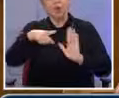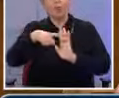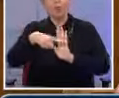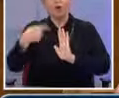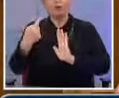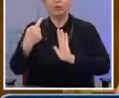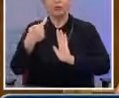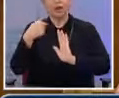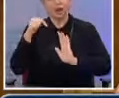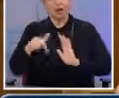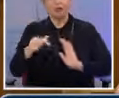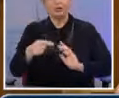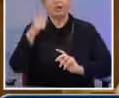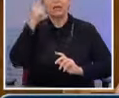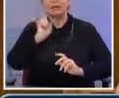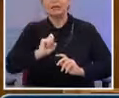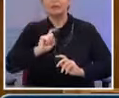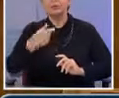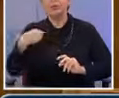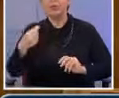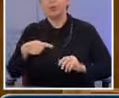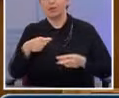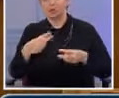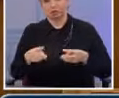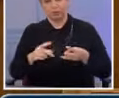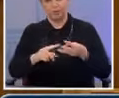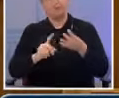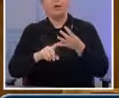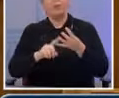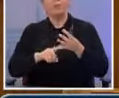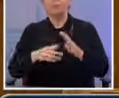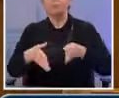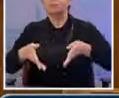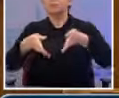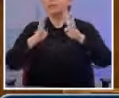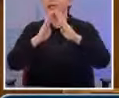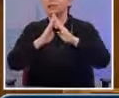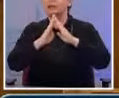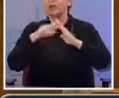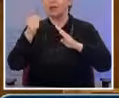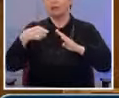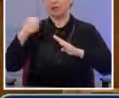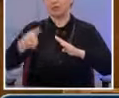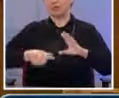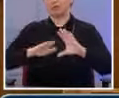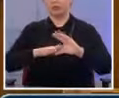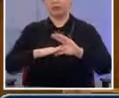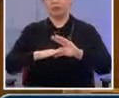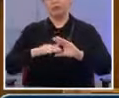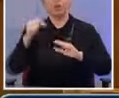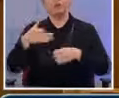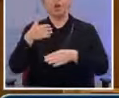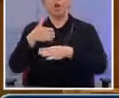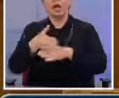ολόκληρη την ακτογραμμή της χώρας μας, τις στεγάσεις των δημόσιων υπηρεσιών με όλα τα στοιχεία μισθώσεων και δαπνών.